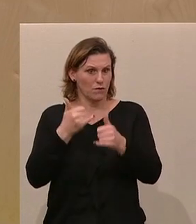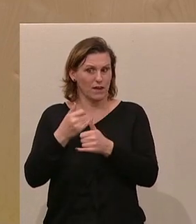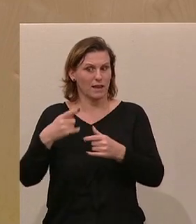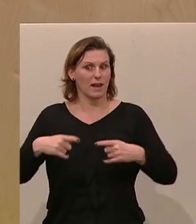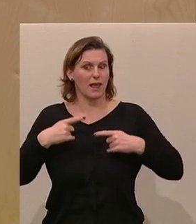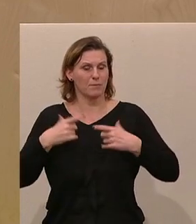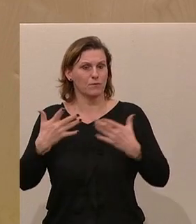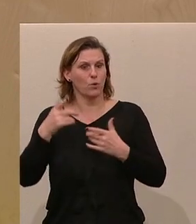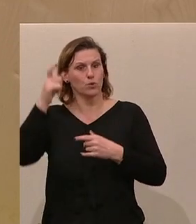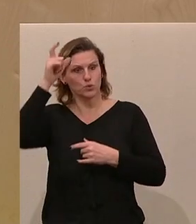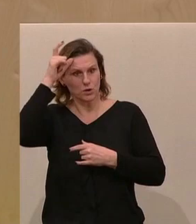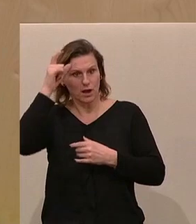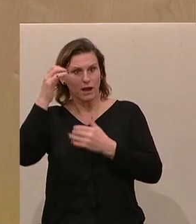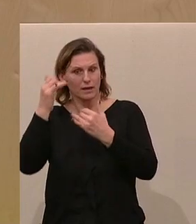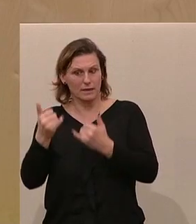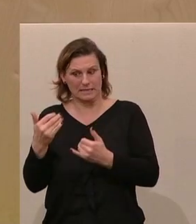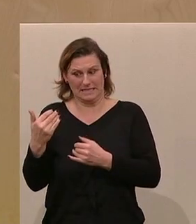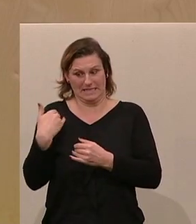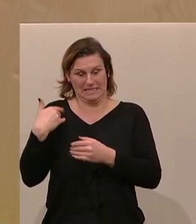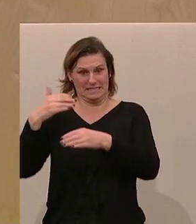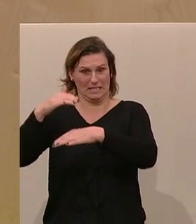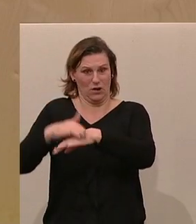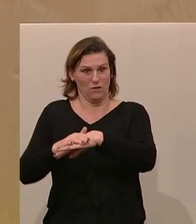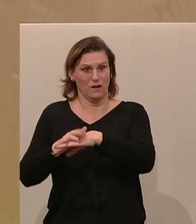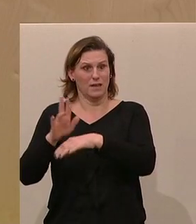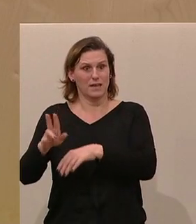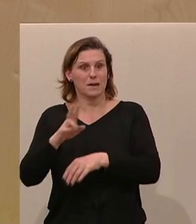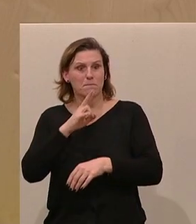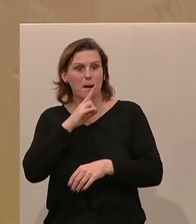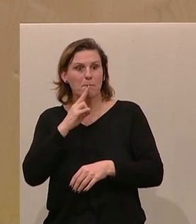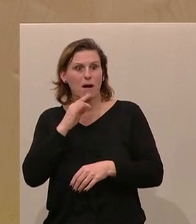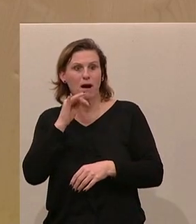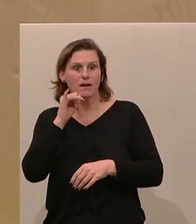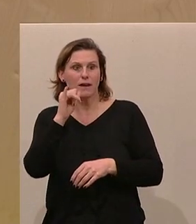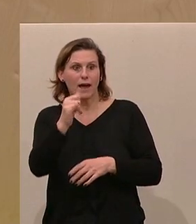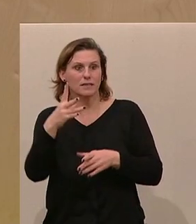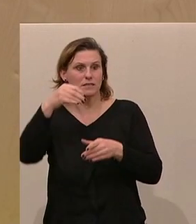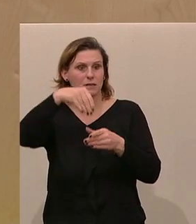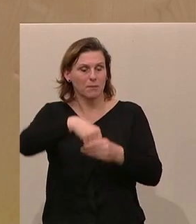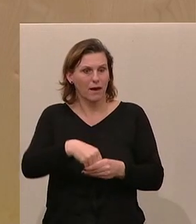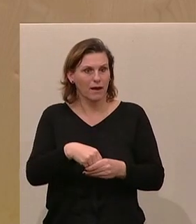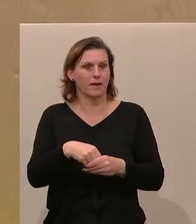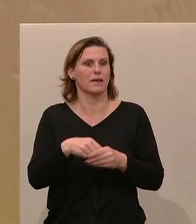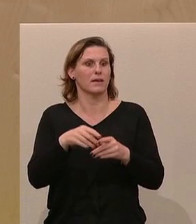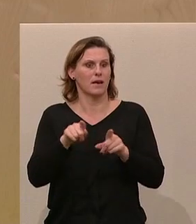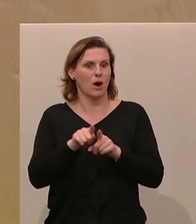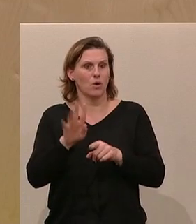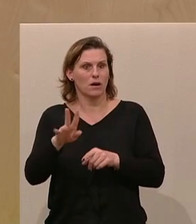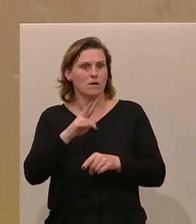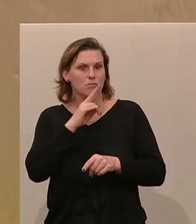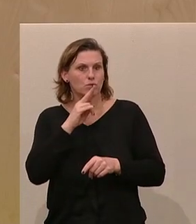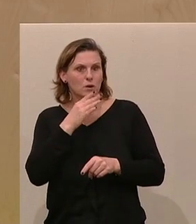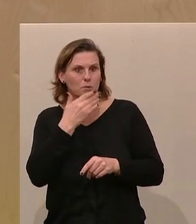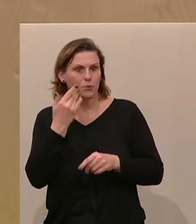Und jetzt ist man kürzlich dass sie ihre Mutter bei den Reisen mitgenommen hat und ihre Mutter, die keine